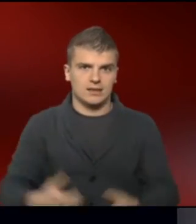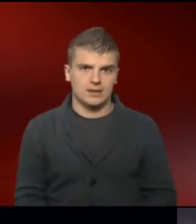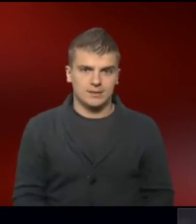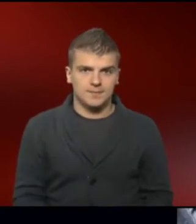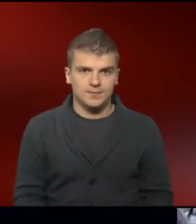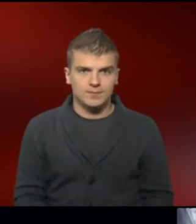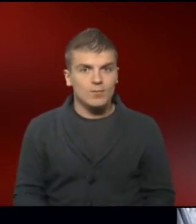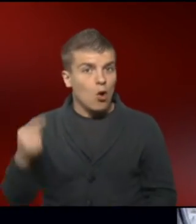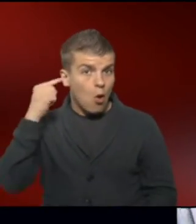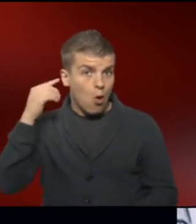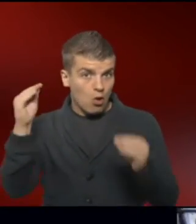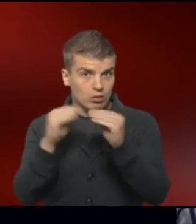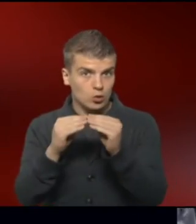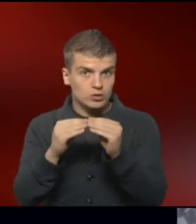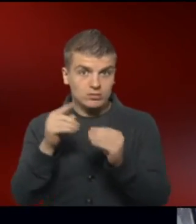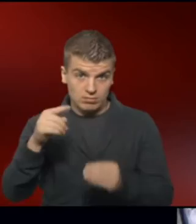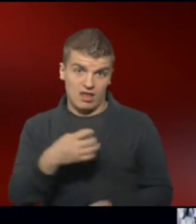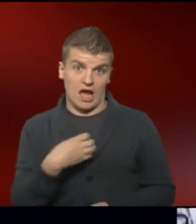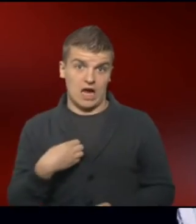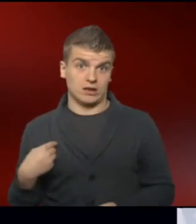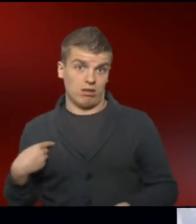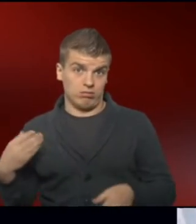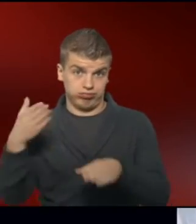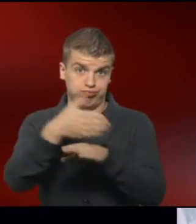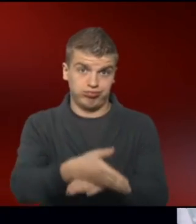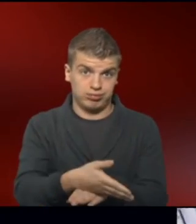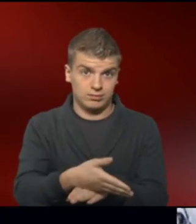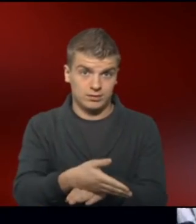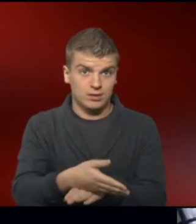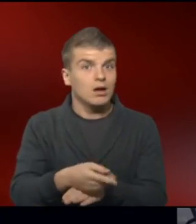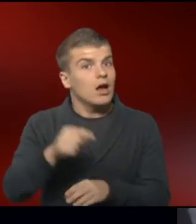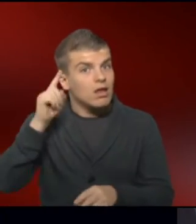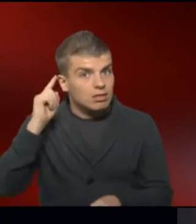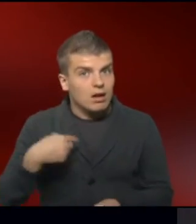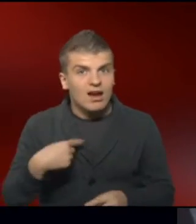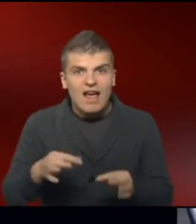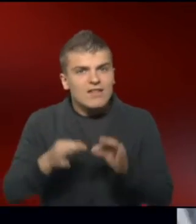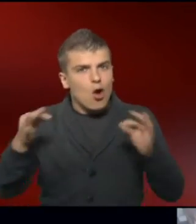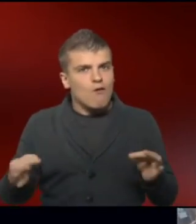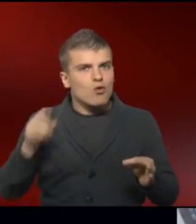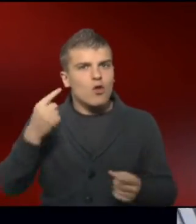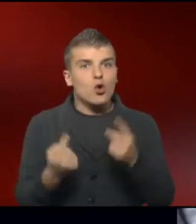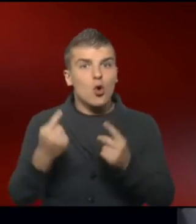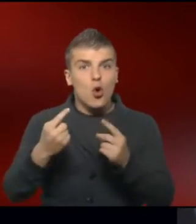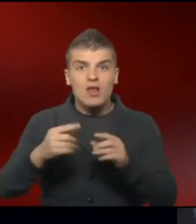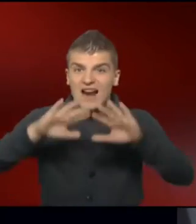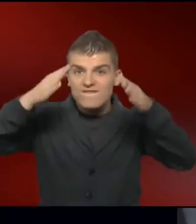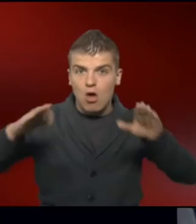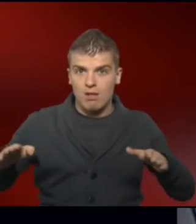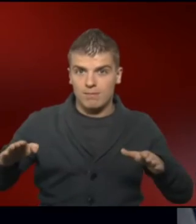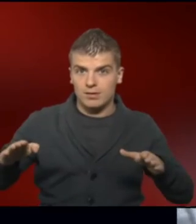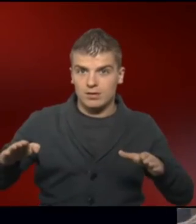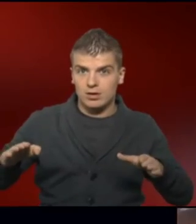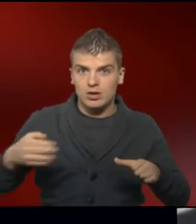Ohrenkuss wird sogar nach Dresden eingeladen, um über die Wiedereröffnung des grünen Gewölbes, Schatzkammer von August dem